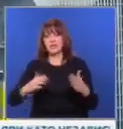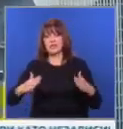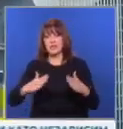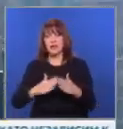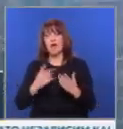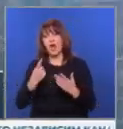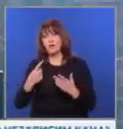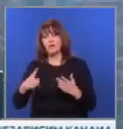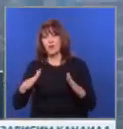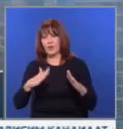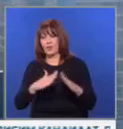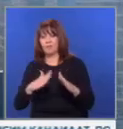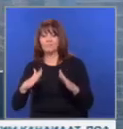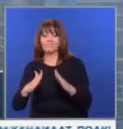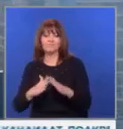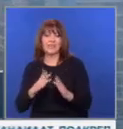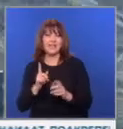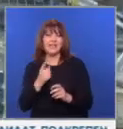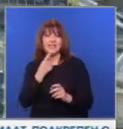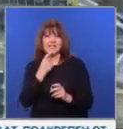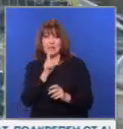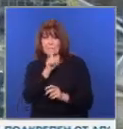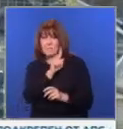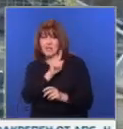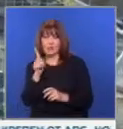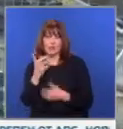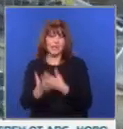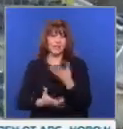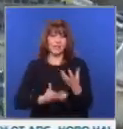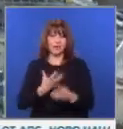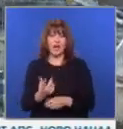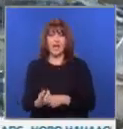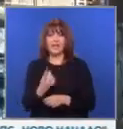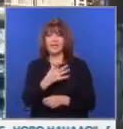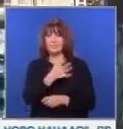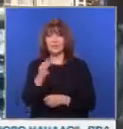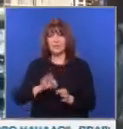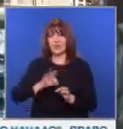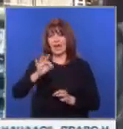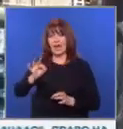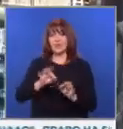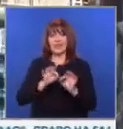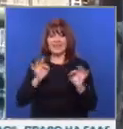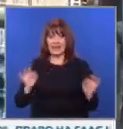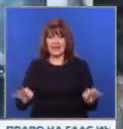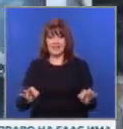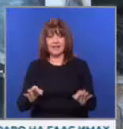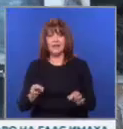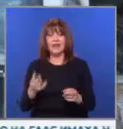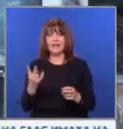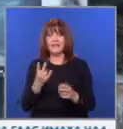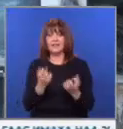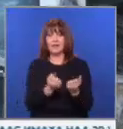минути е пламнало. Общата площ на базата е около 1500 квадратно метра. Както виждате зад нас на две места,